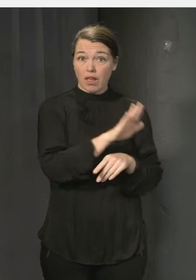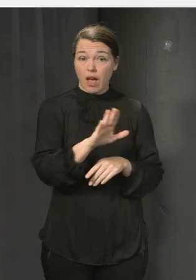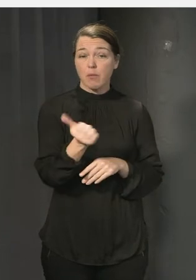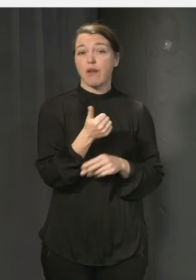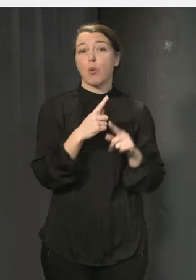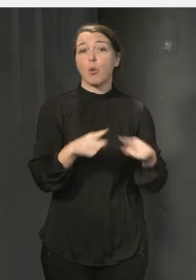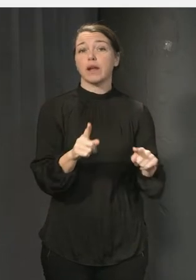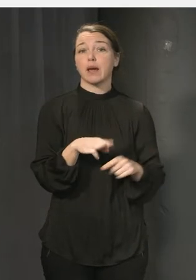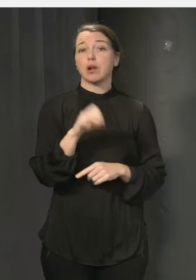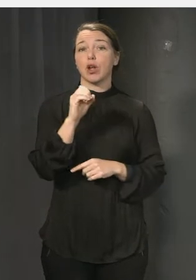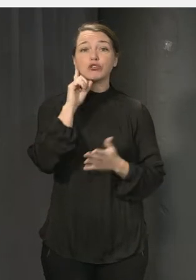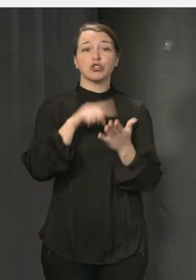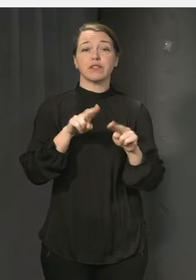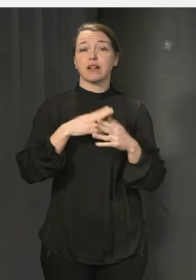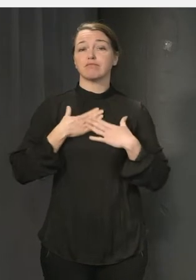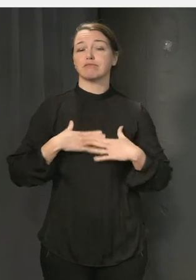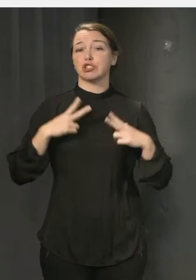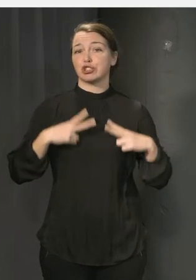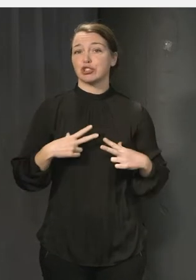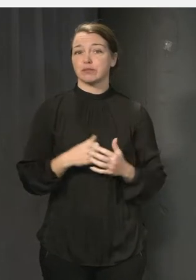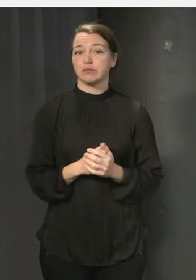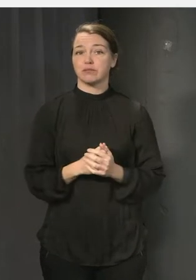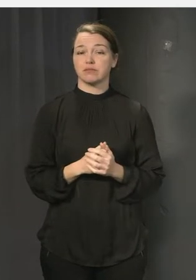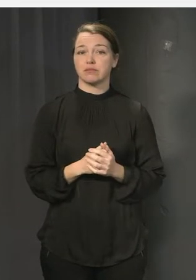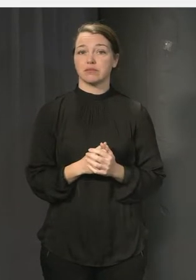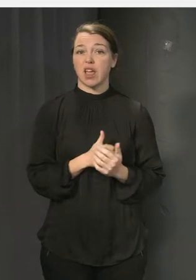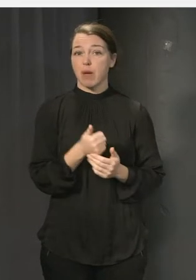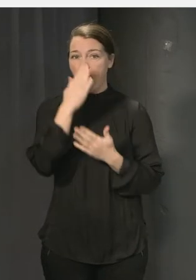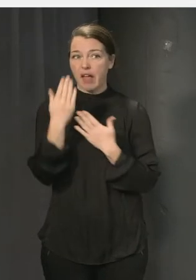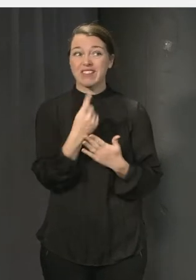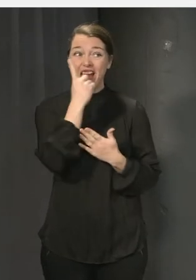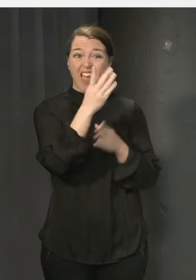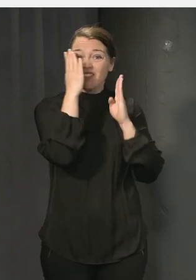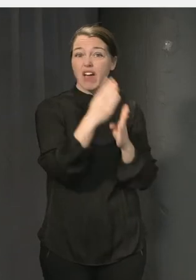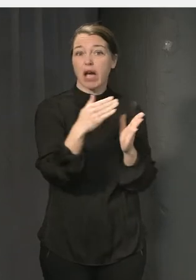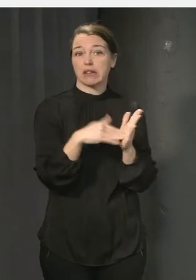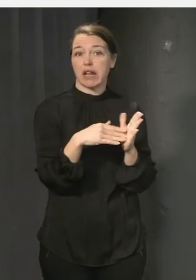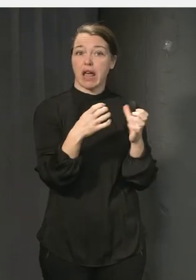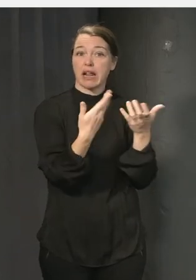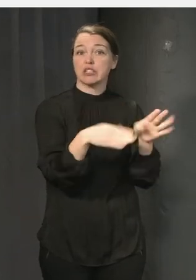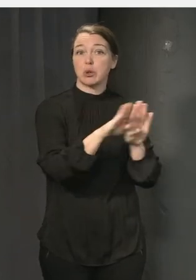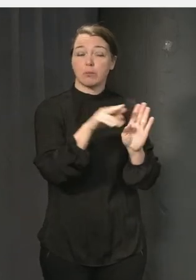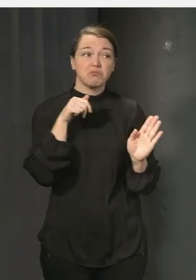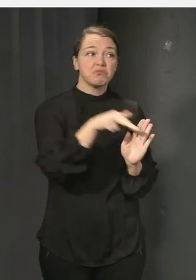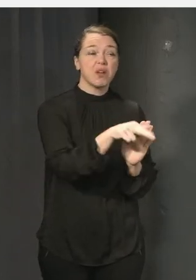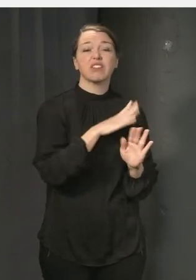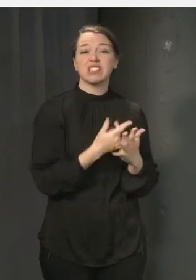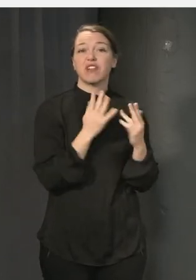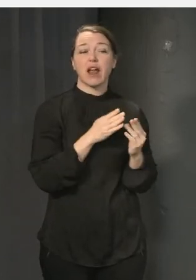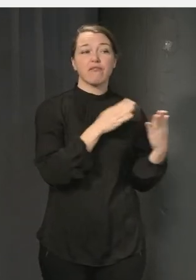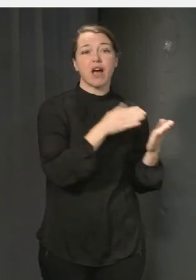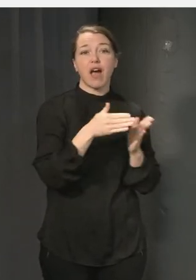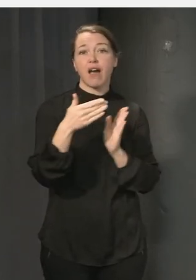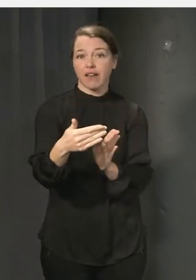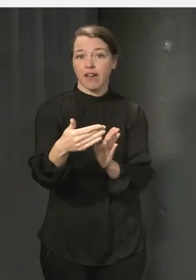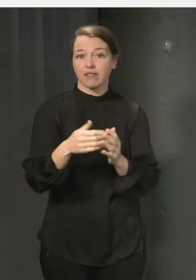för att känna oss trygga. Det kan handla om att man inte bara är hänvisad till ett sätt att ta sig fram till en lektion eller till en